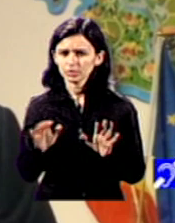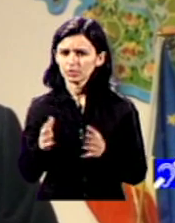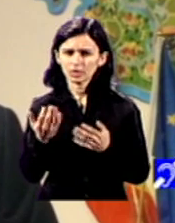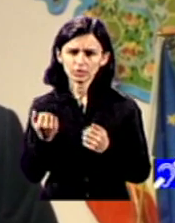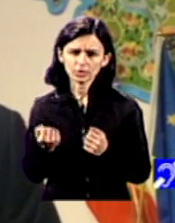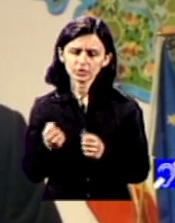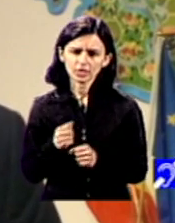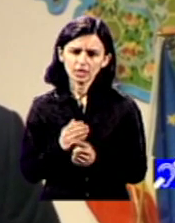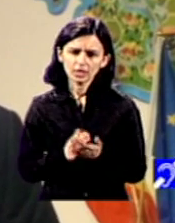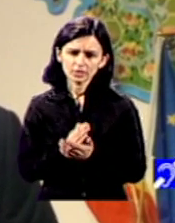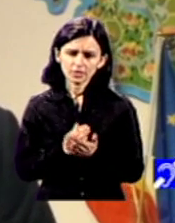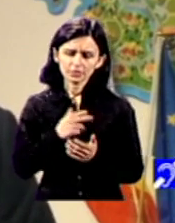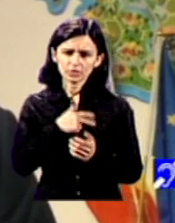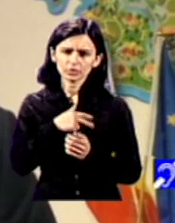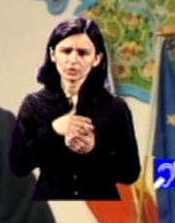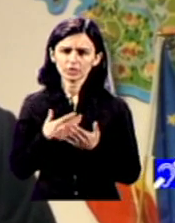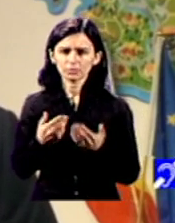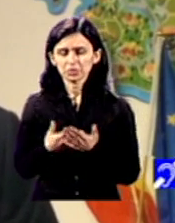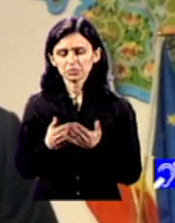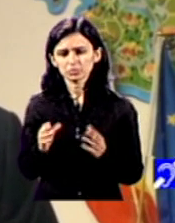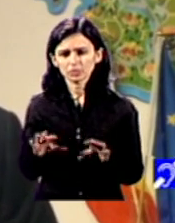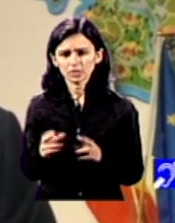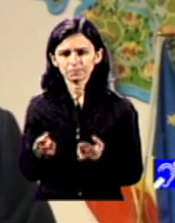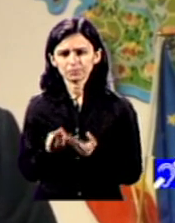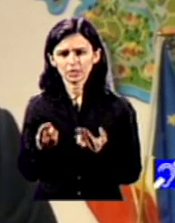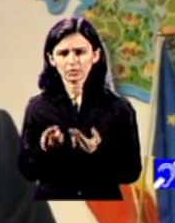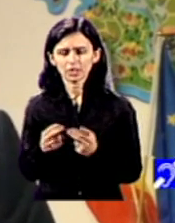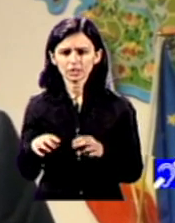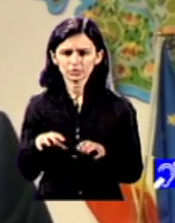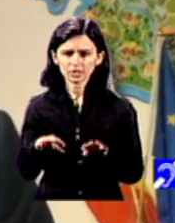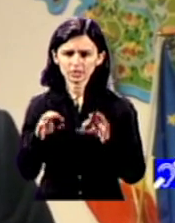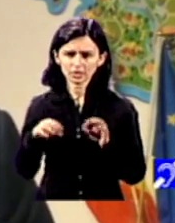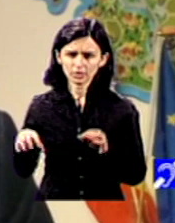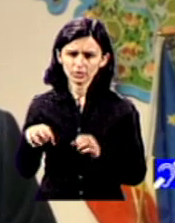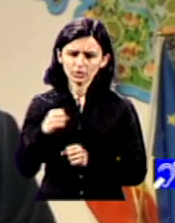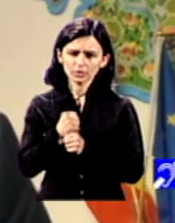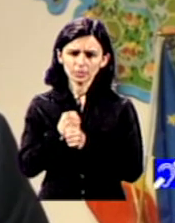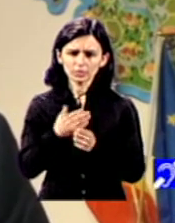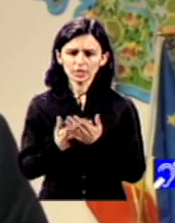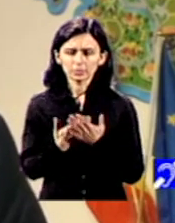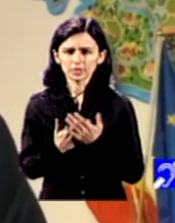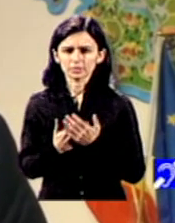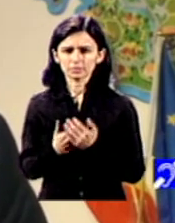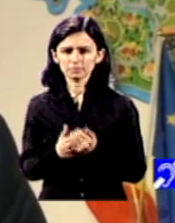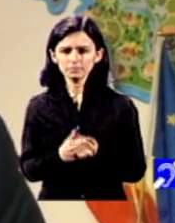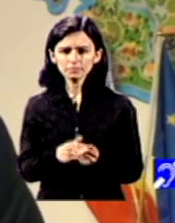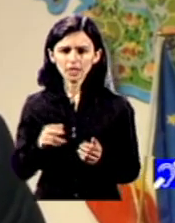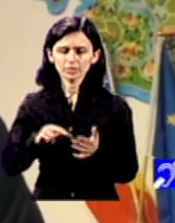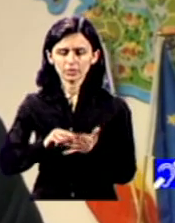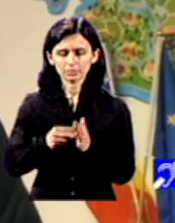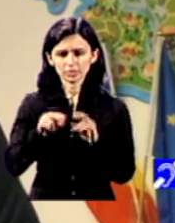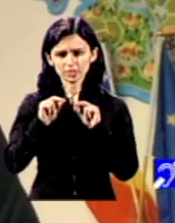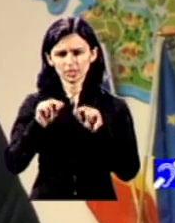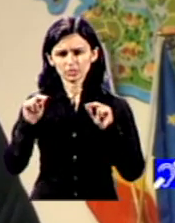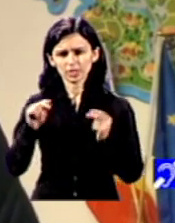că e vorba de a găsirea unui leg de muncă fiecare e vorba de a avea un proces de upskilling de educație de